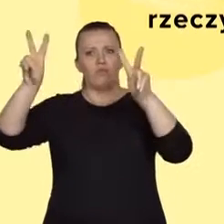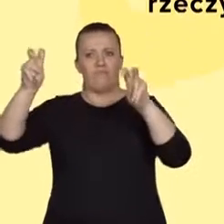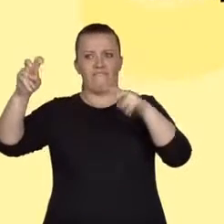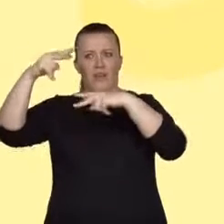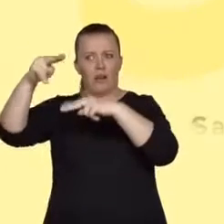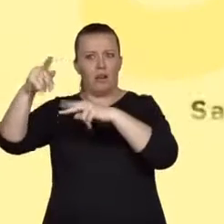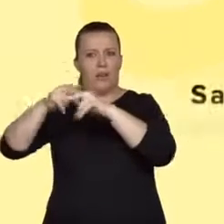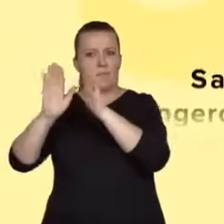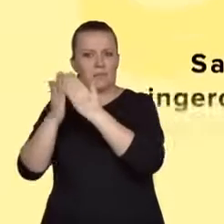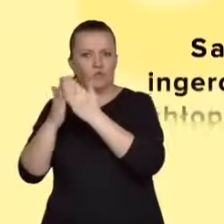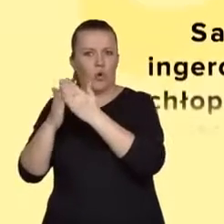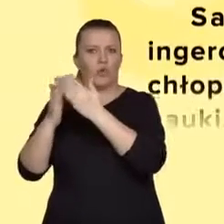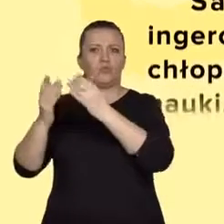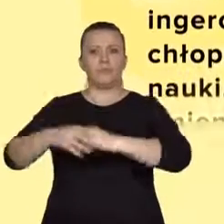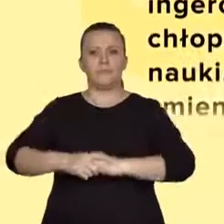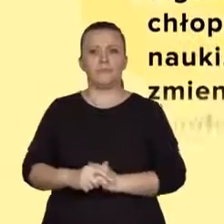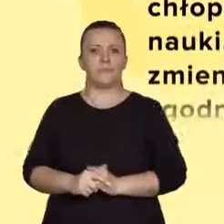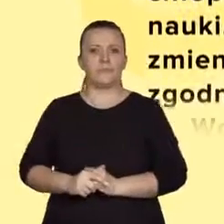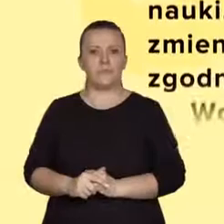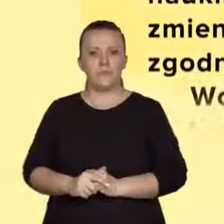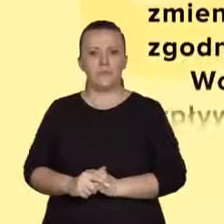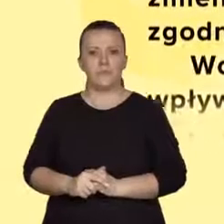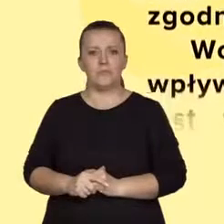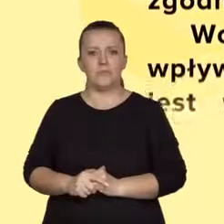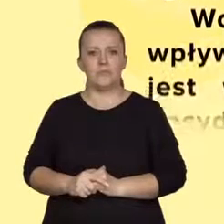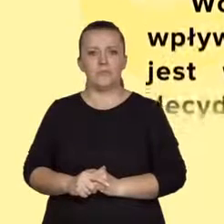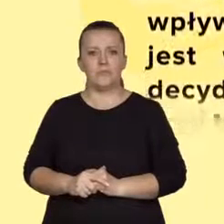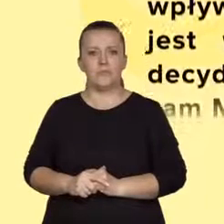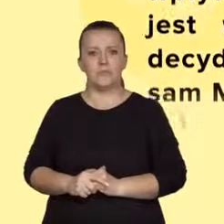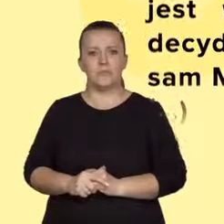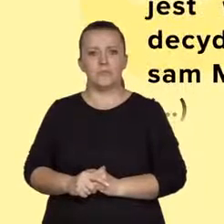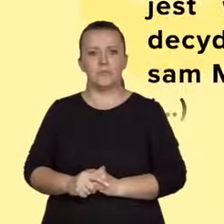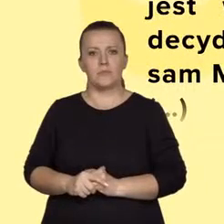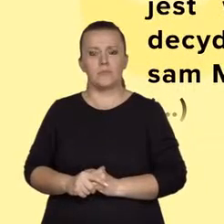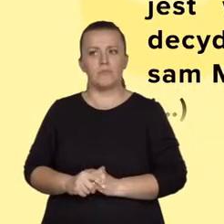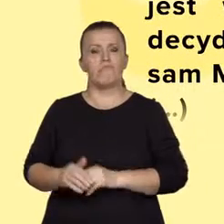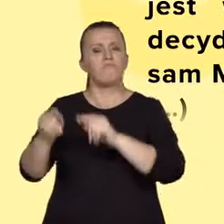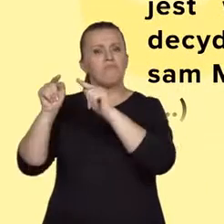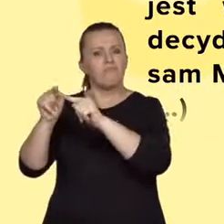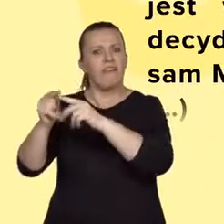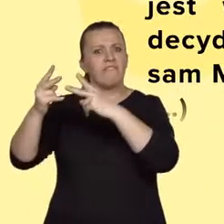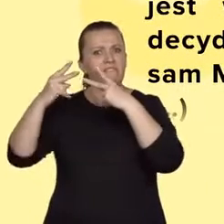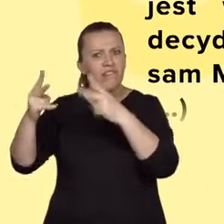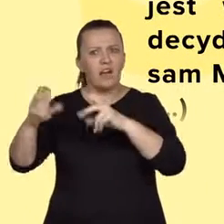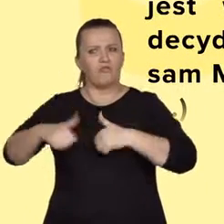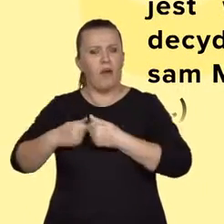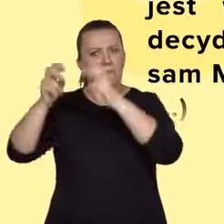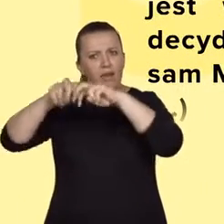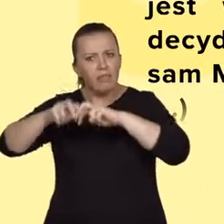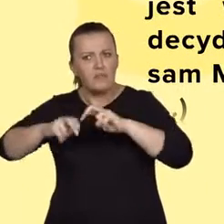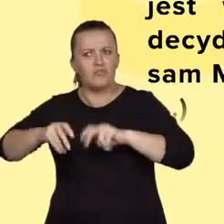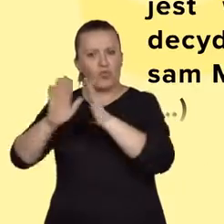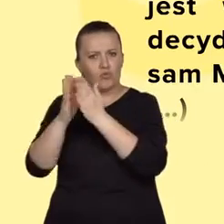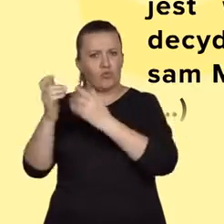wyraża on poglądy bohatera wynikające z jego sytuacji i obserwacji. To istotne, ponieważ należy pamiętać, że uzasadnienie stanowiska w